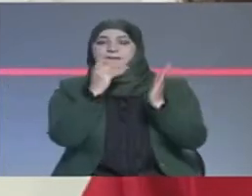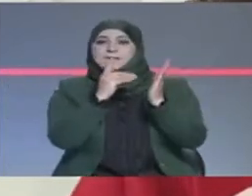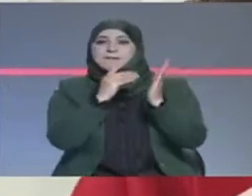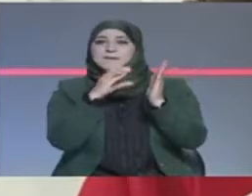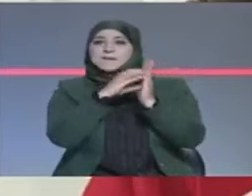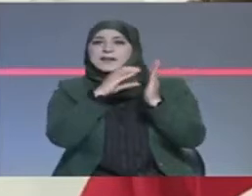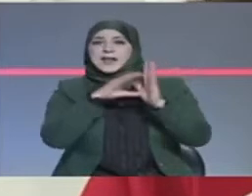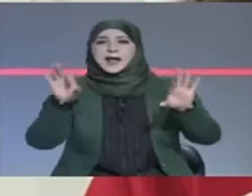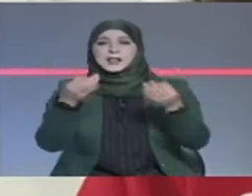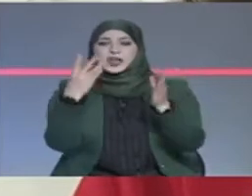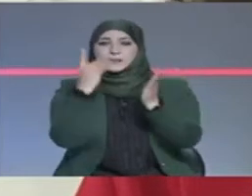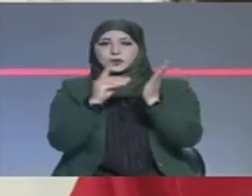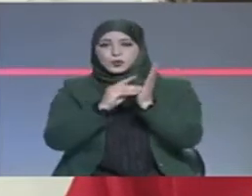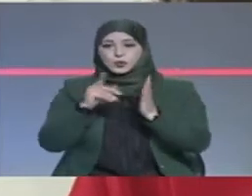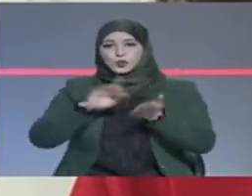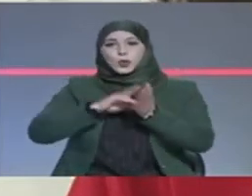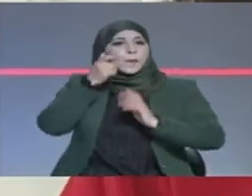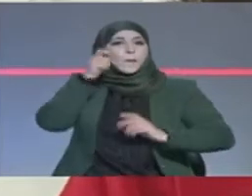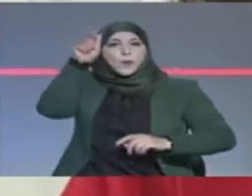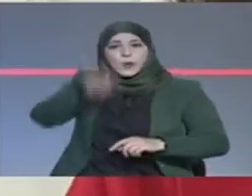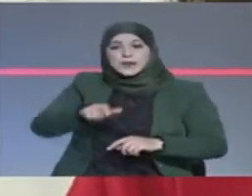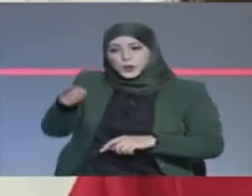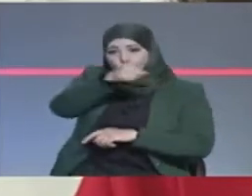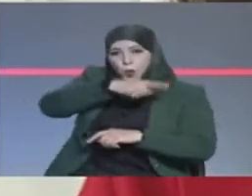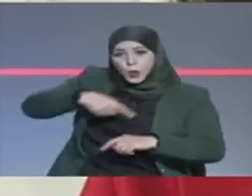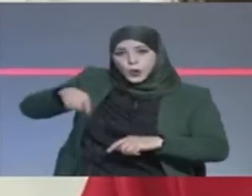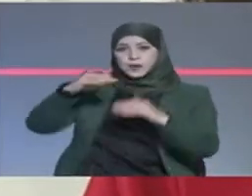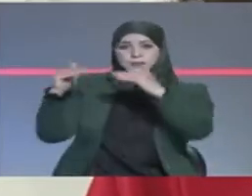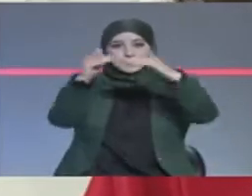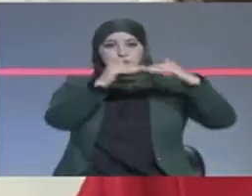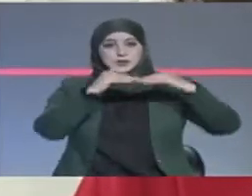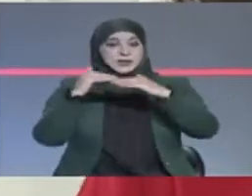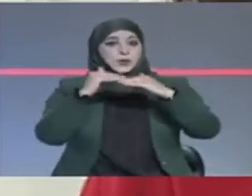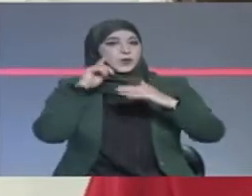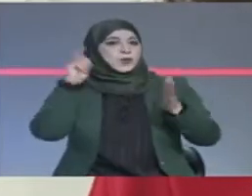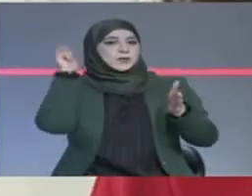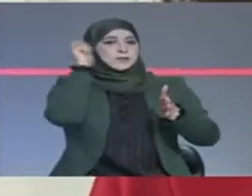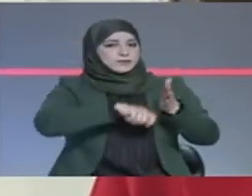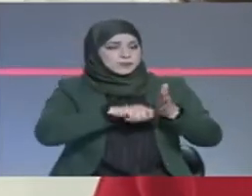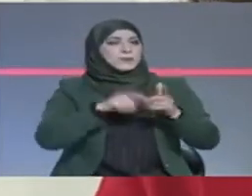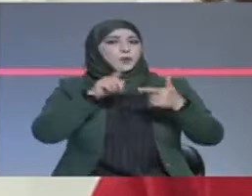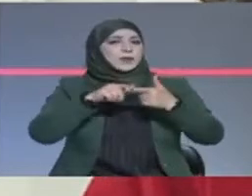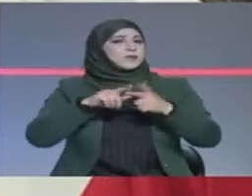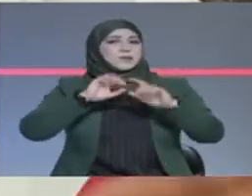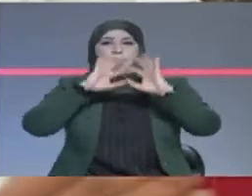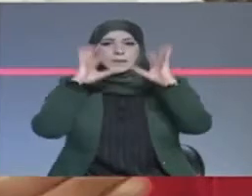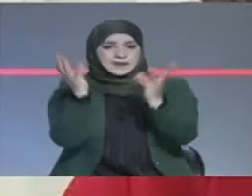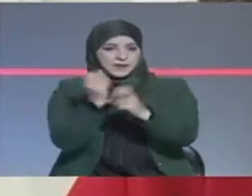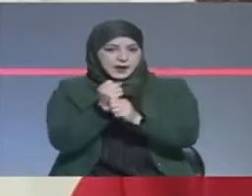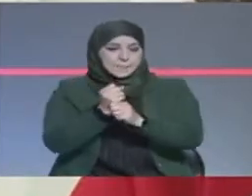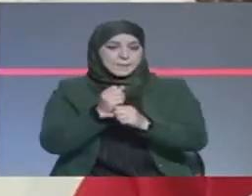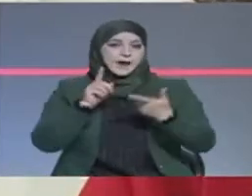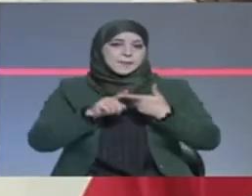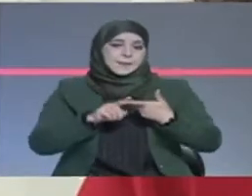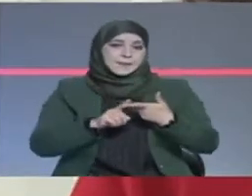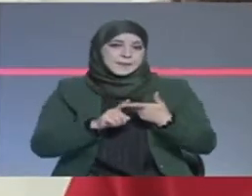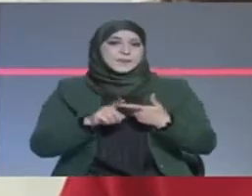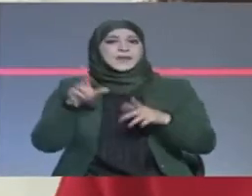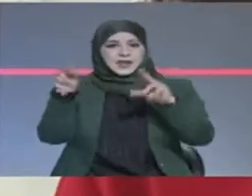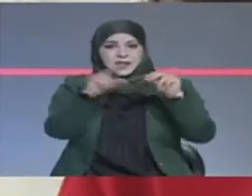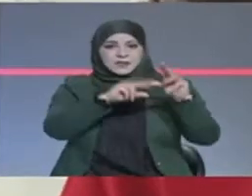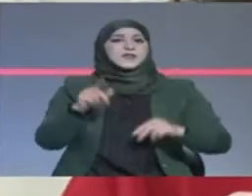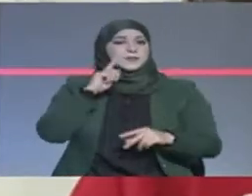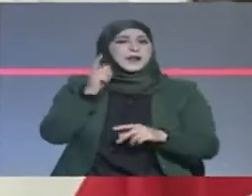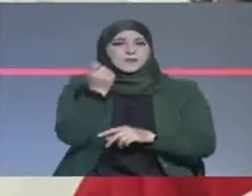أنه المواطنون المتساوون أمام العبائل الجبائية والعبائل العامة وأيضا أنه الأموال